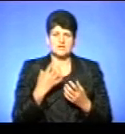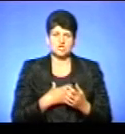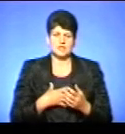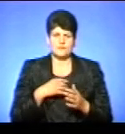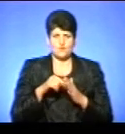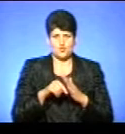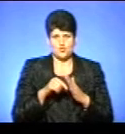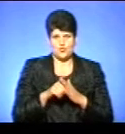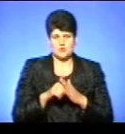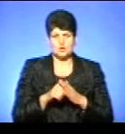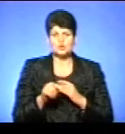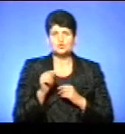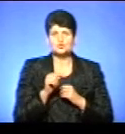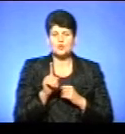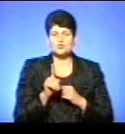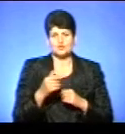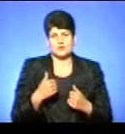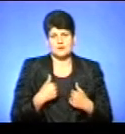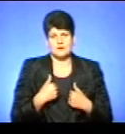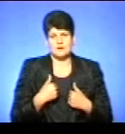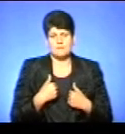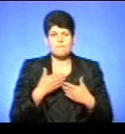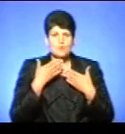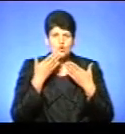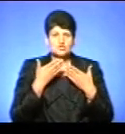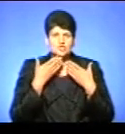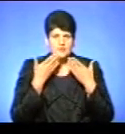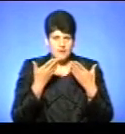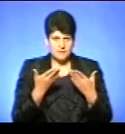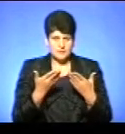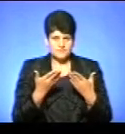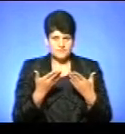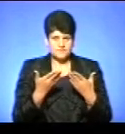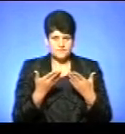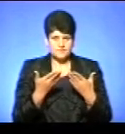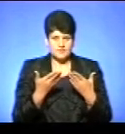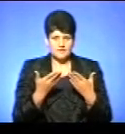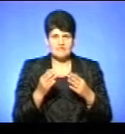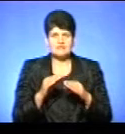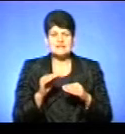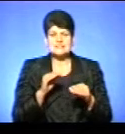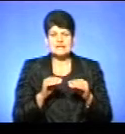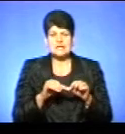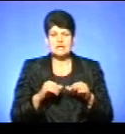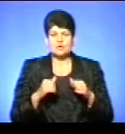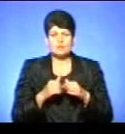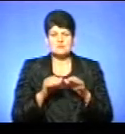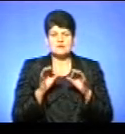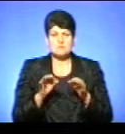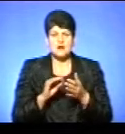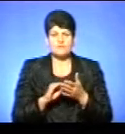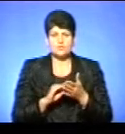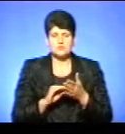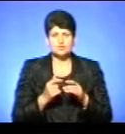жаль, з того, що я прочитала, в самій складі комісії, правописної комісії,